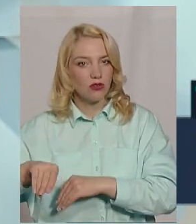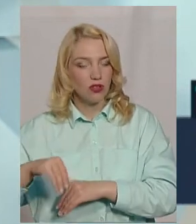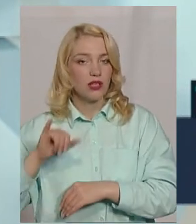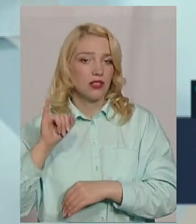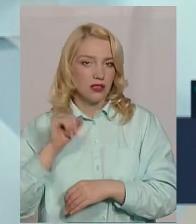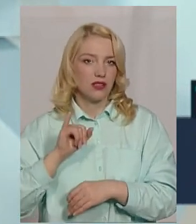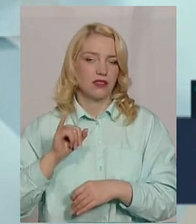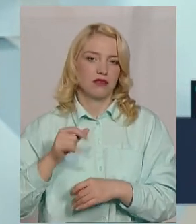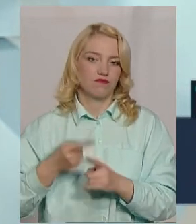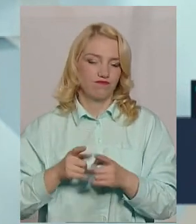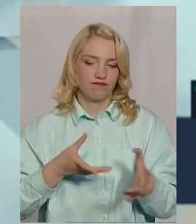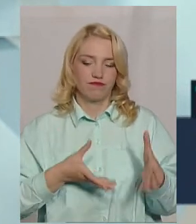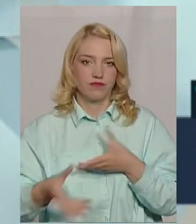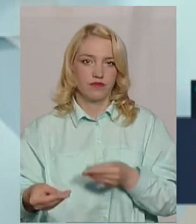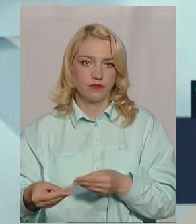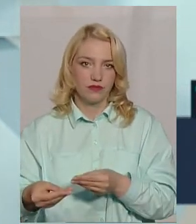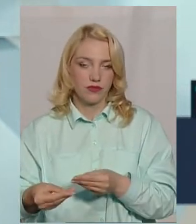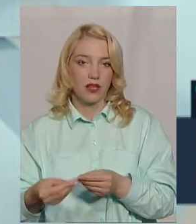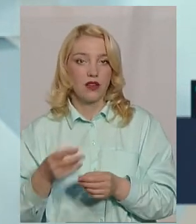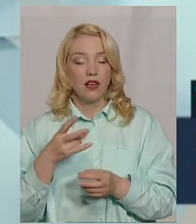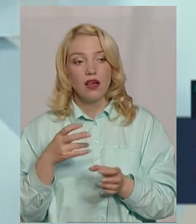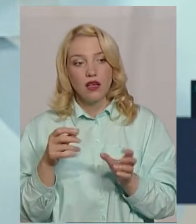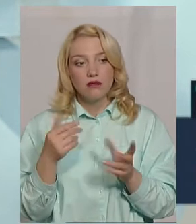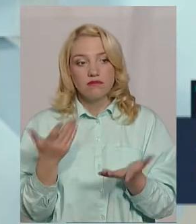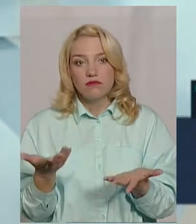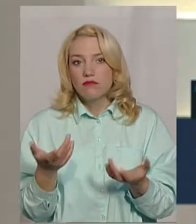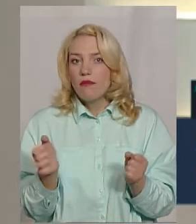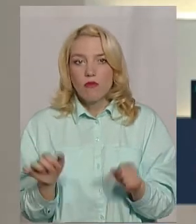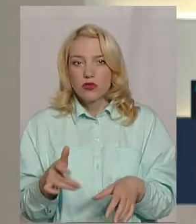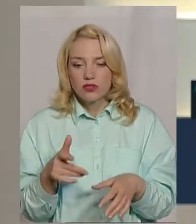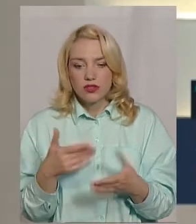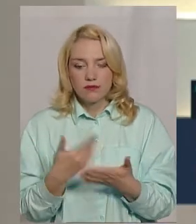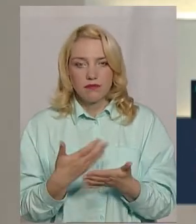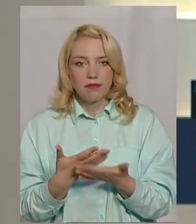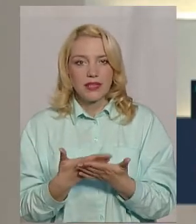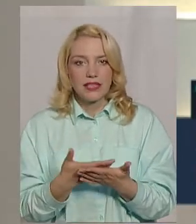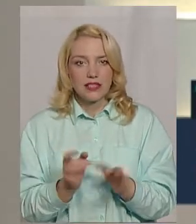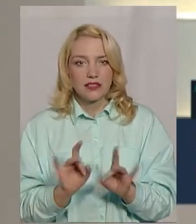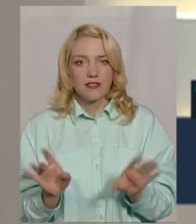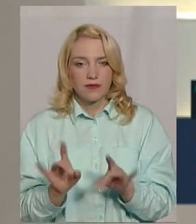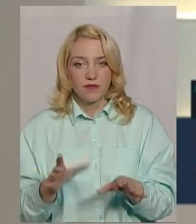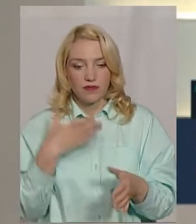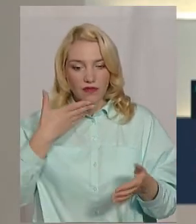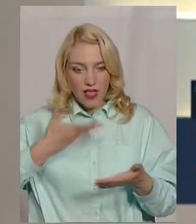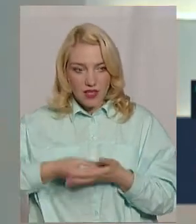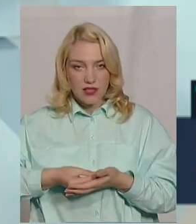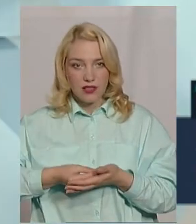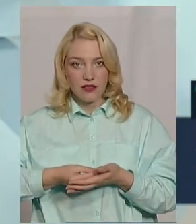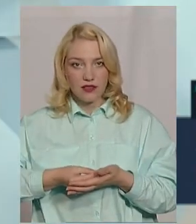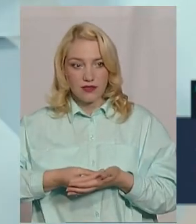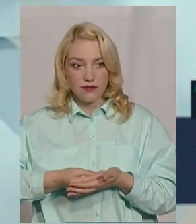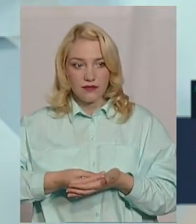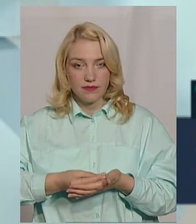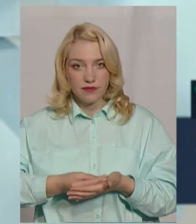відобразилися. Можу привезти приклад, наприклад, свій власний приклад.